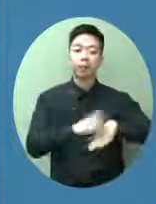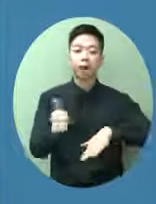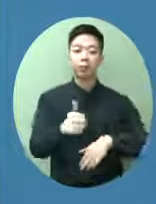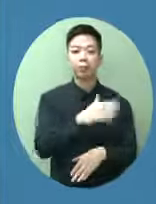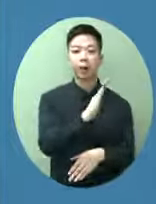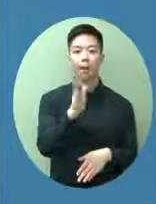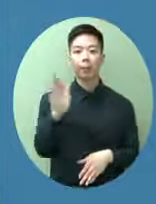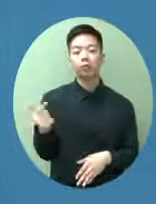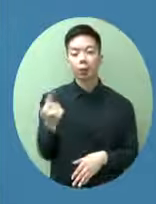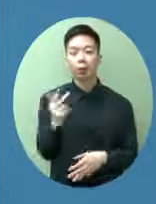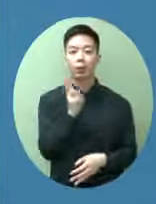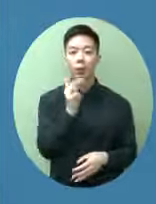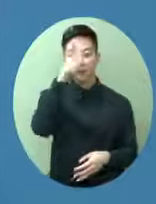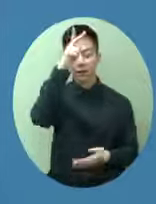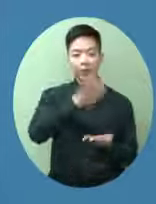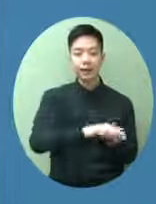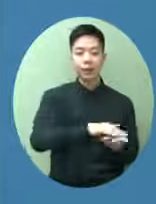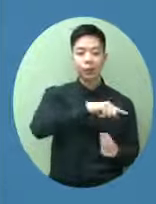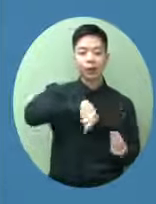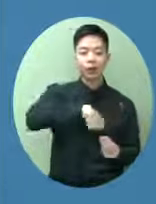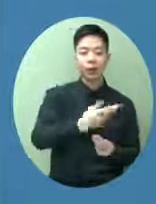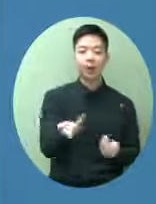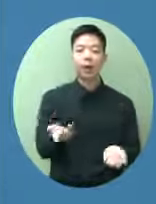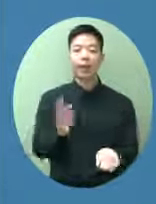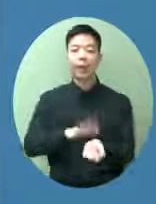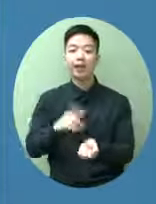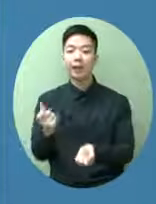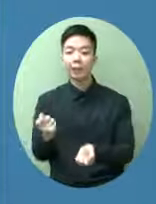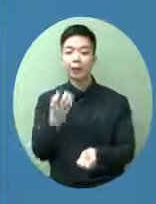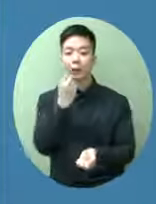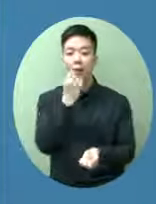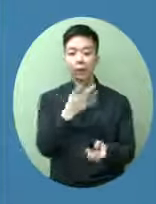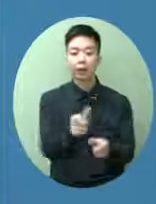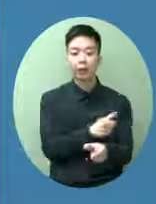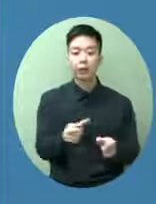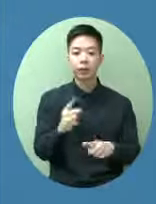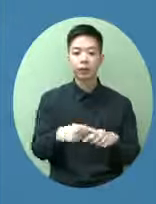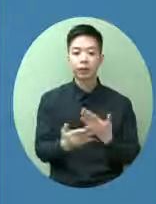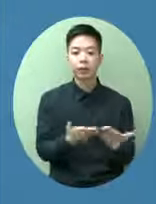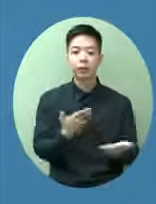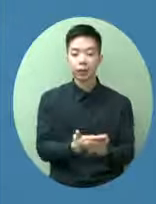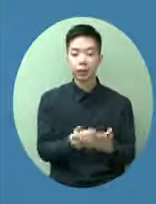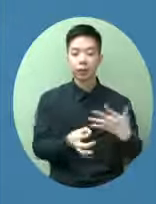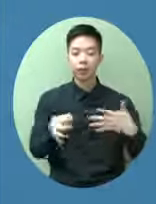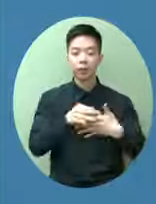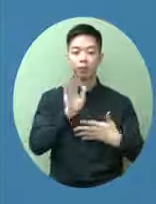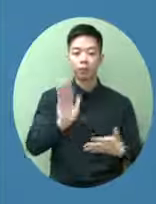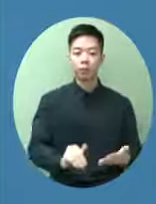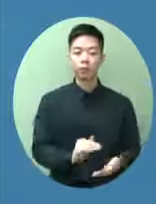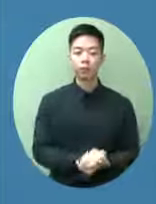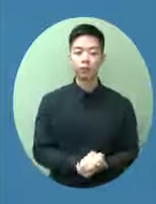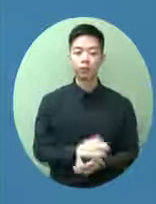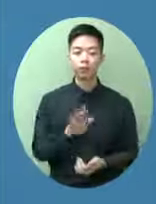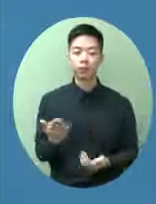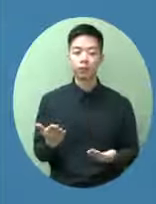無論是政治環境或者是疫情的環境穩定香港的經濟是會再次反彈的但是